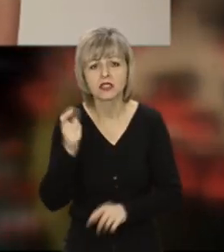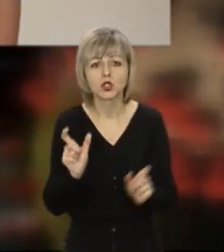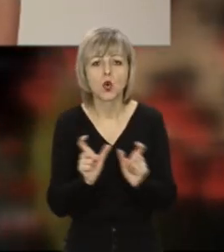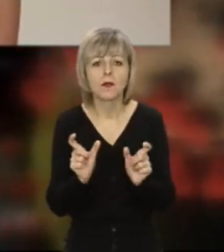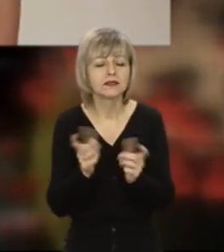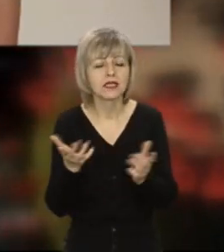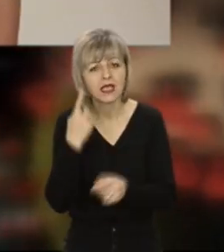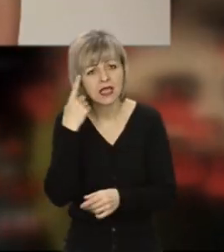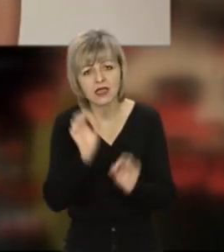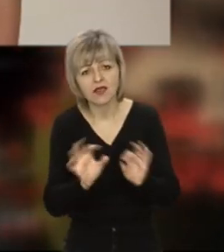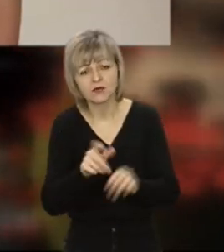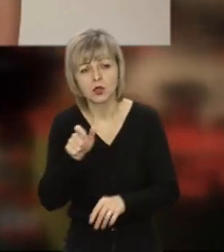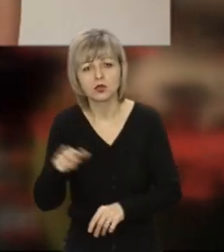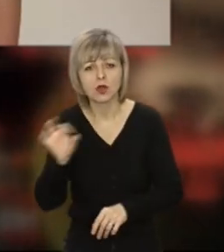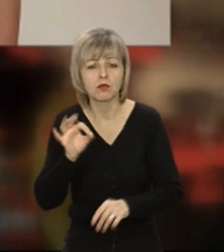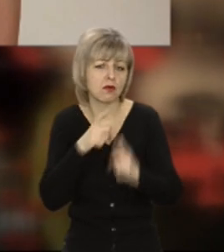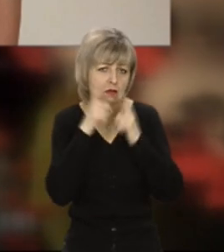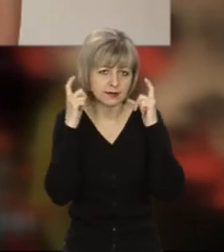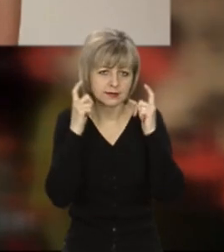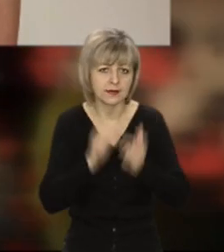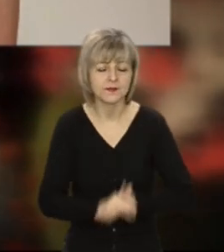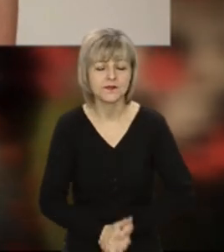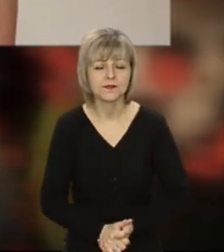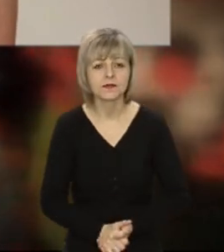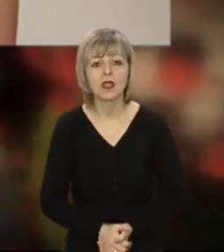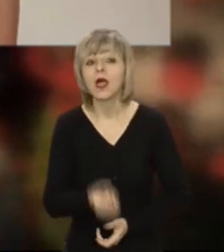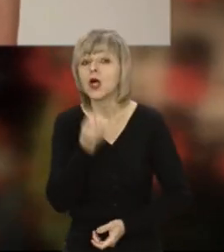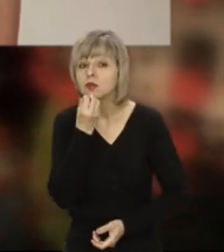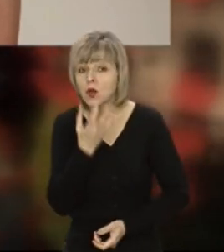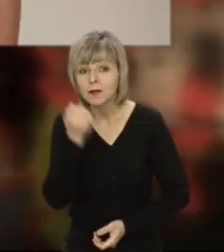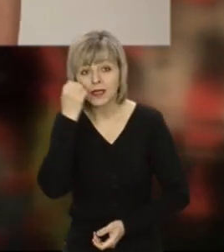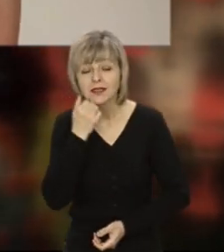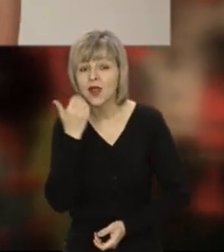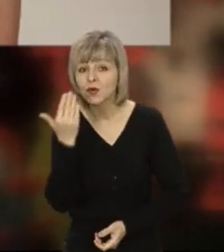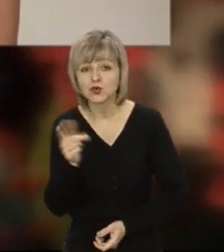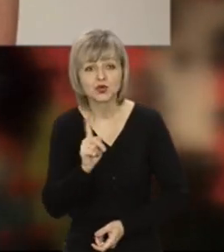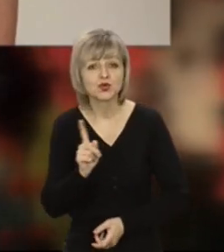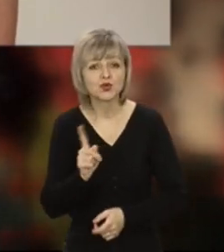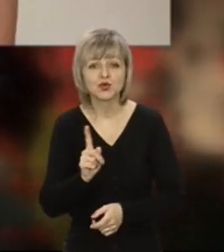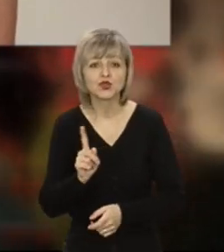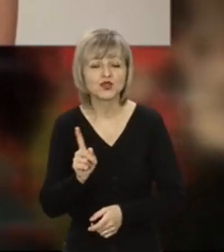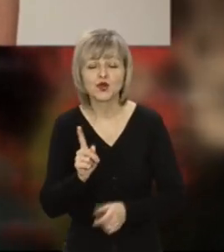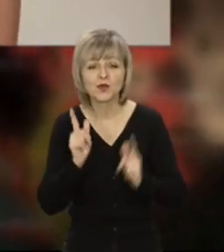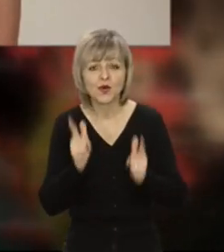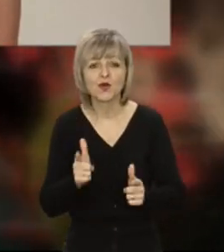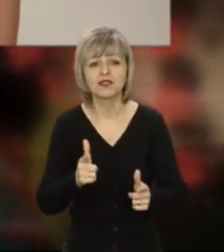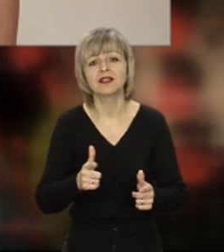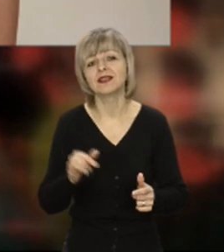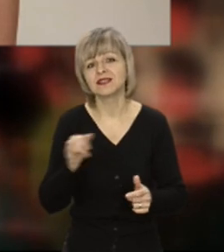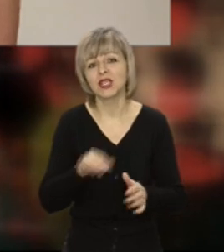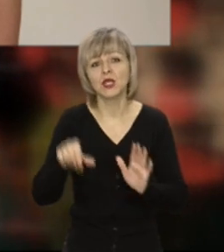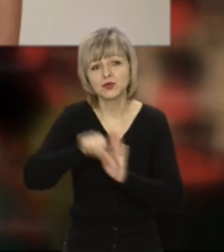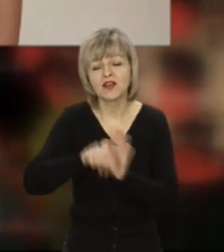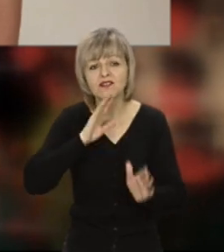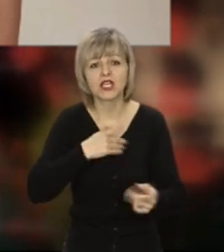які не інформують відвідувача про носення масок. Гаразд, дякую тобі дуже, що ти погодилася нині і доєдналася до нашої